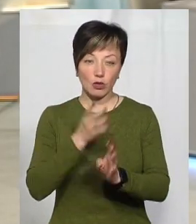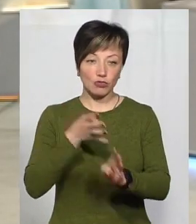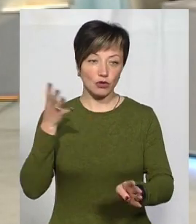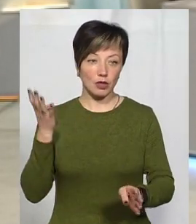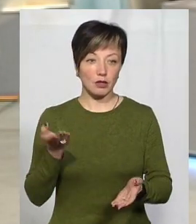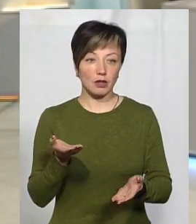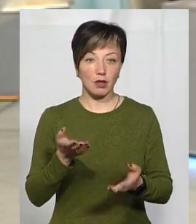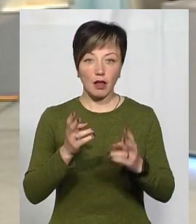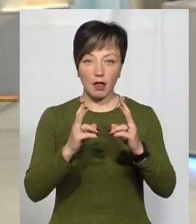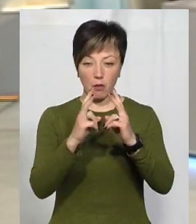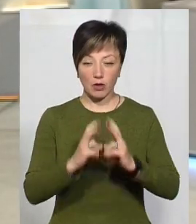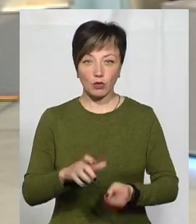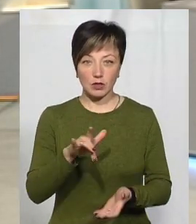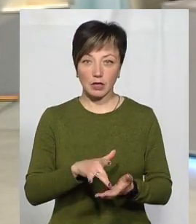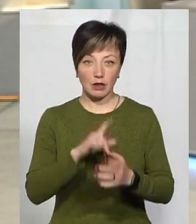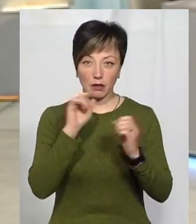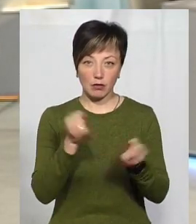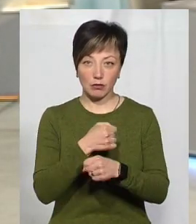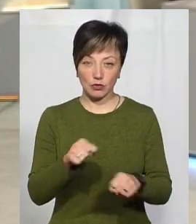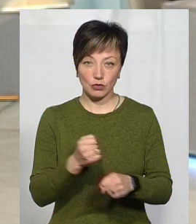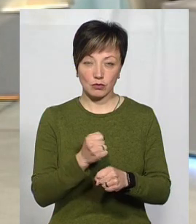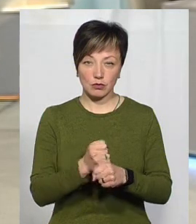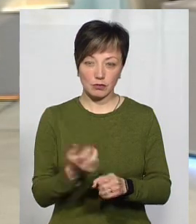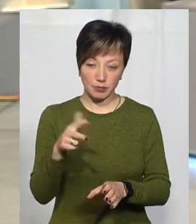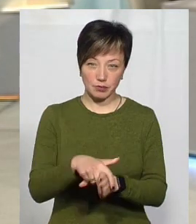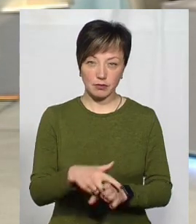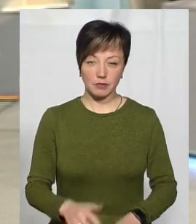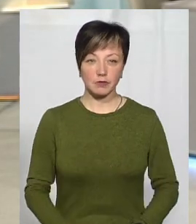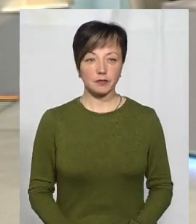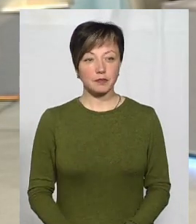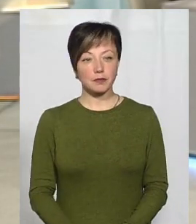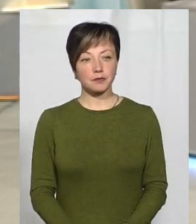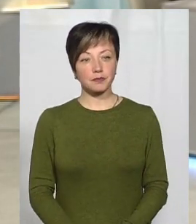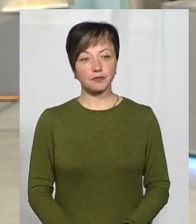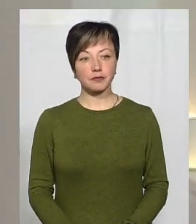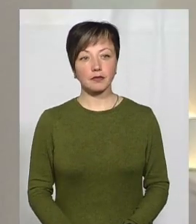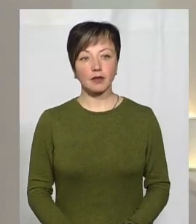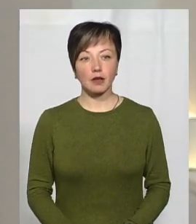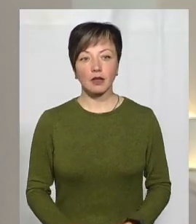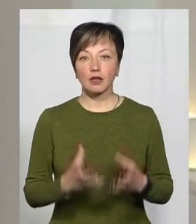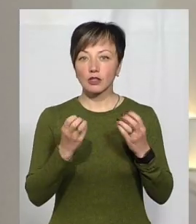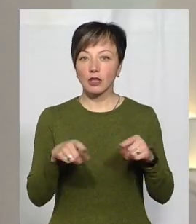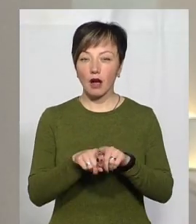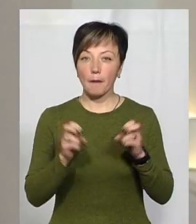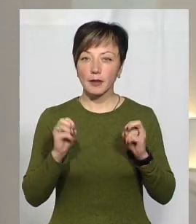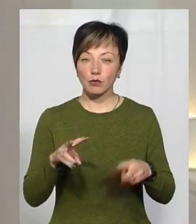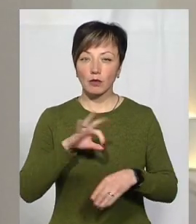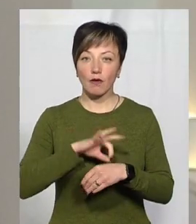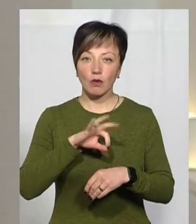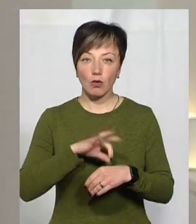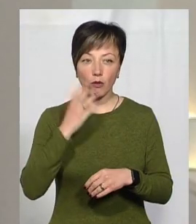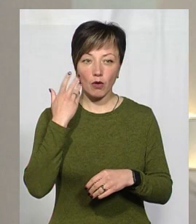лабораторний центр працює почти в такому напруженому режимі. Та ще й така підступна хвороба, коли